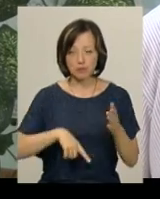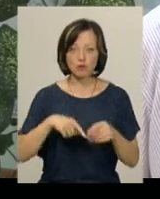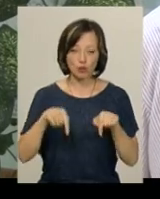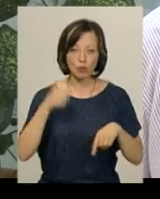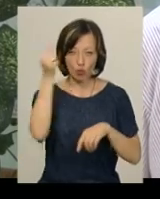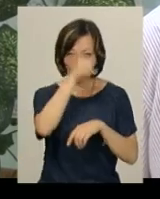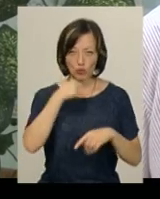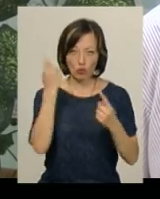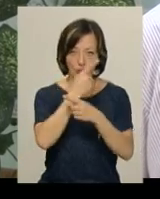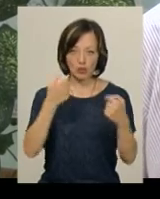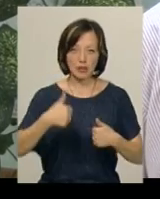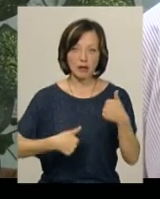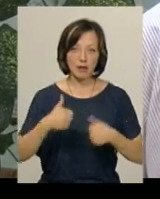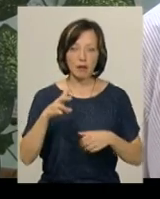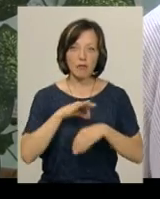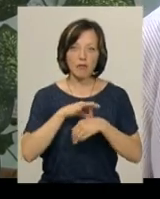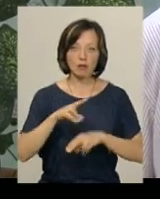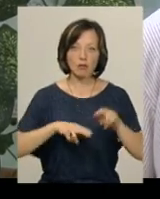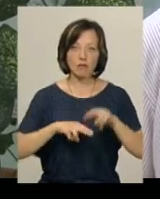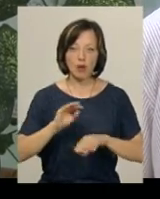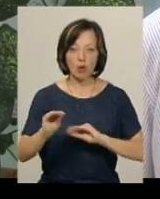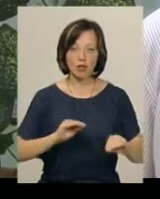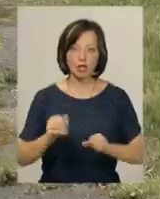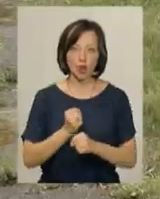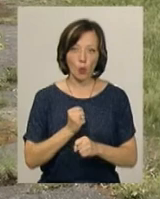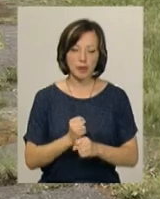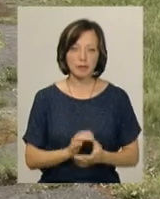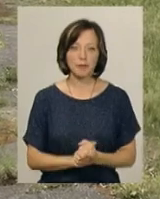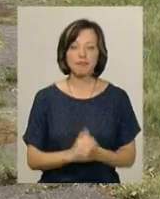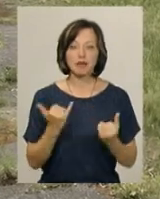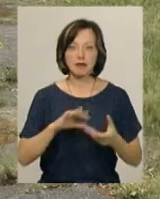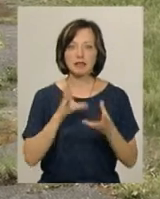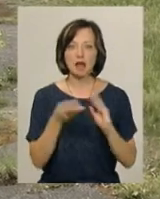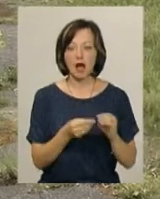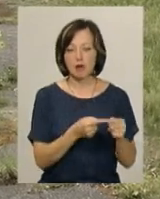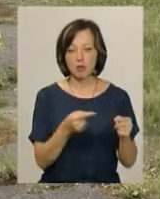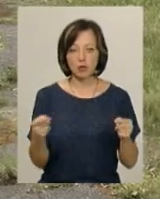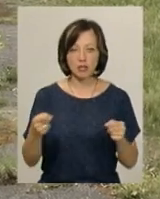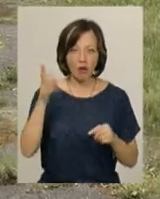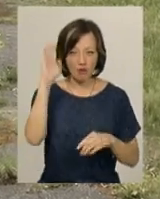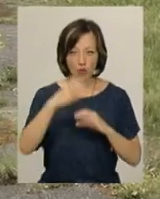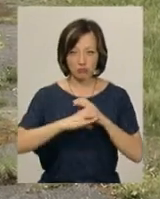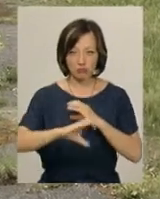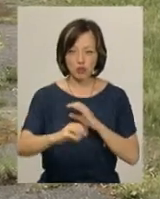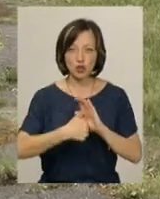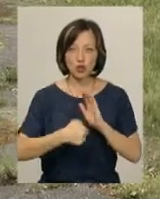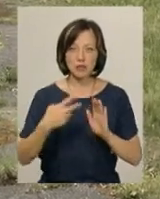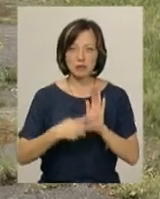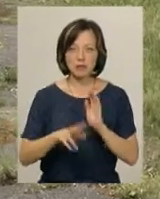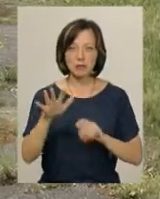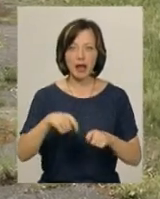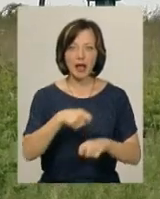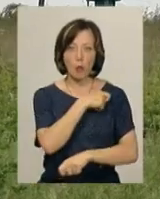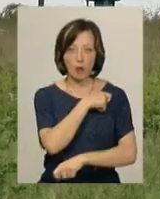в цьому році ще буде оголошений тендер на проведення будівельно-монтажних робіт. Зараз загальна протяжність водопровідної мережі Хмельницької – 675